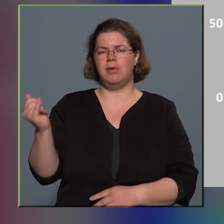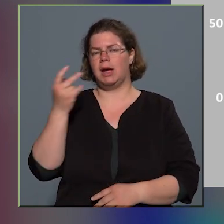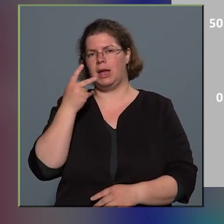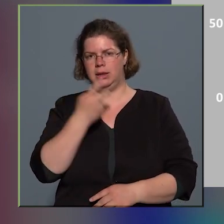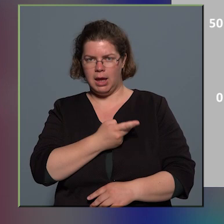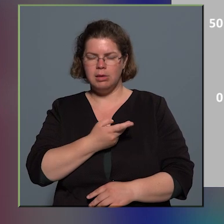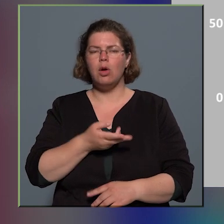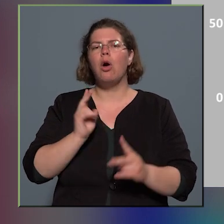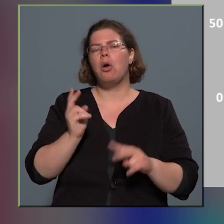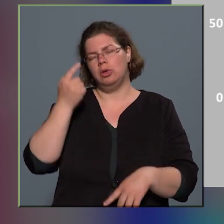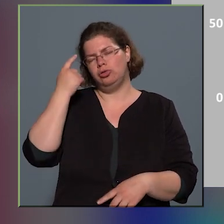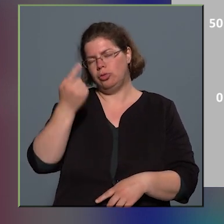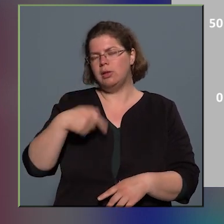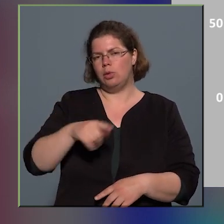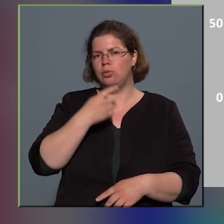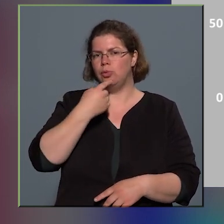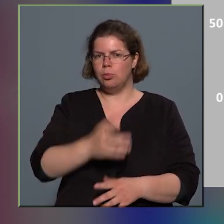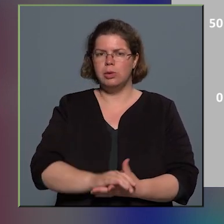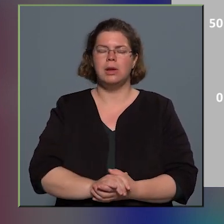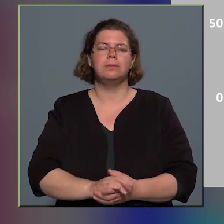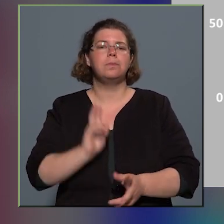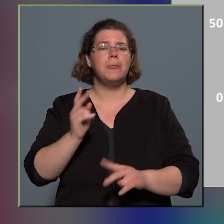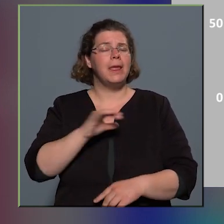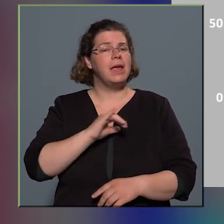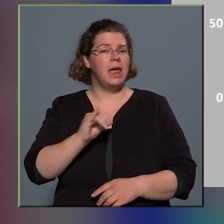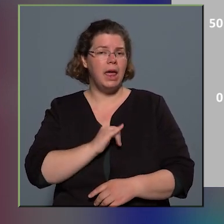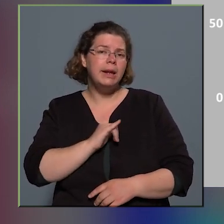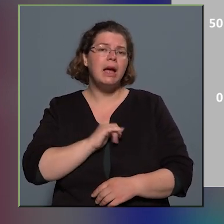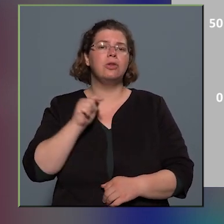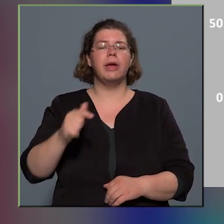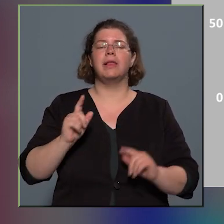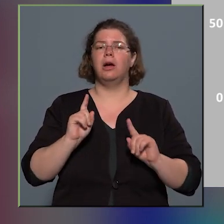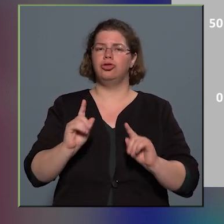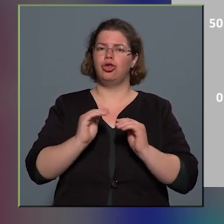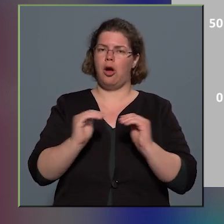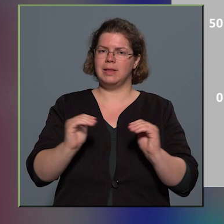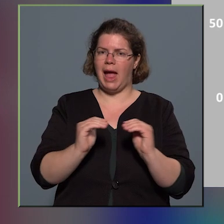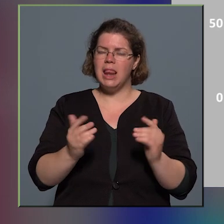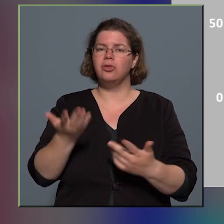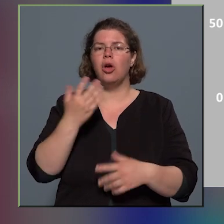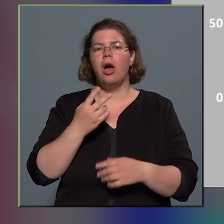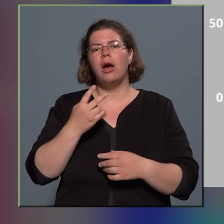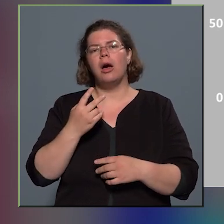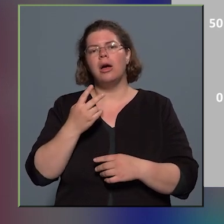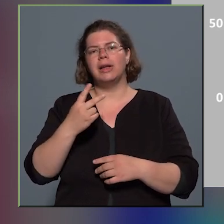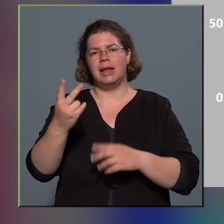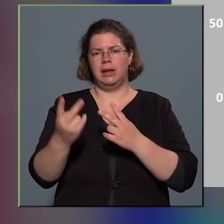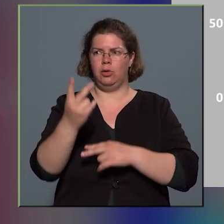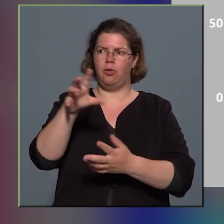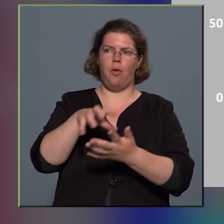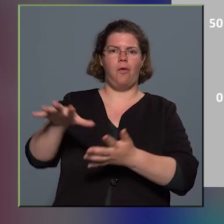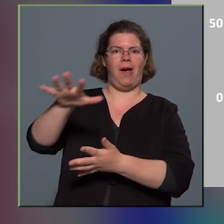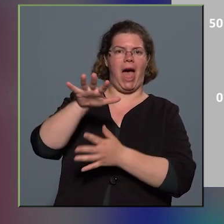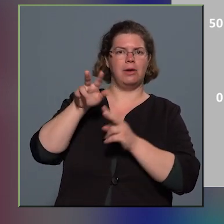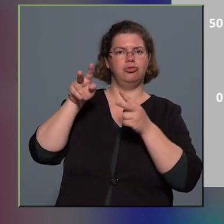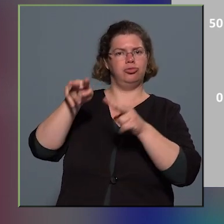akkor is ezt tudom mondani. Érdekes egyébként, hogy ez a stagnálás, ha kitekintünk egy kicsit fővárosi szintre, akkor